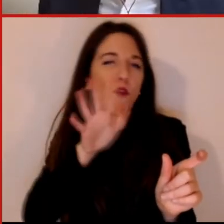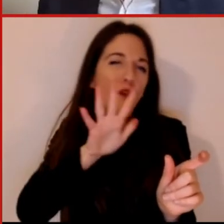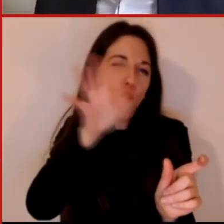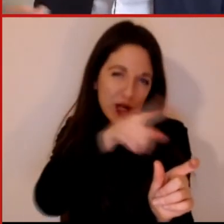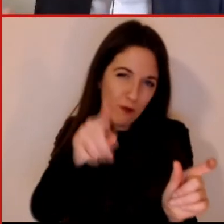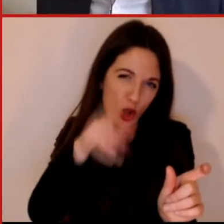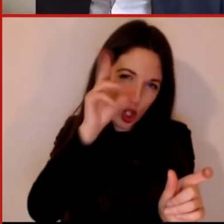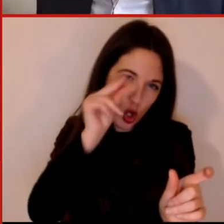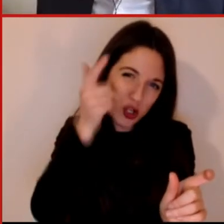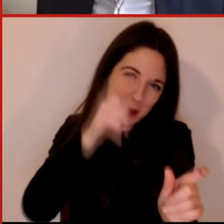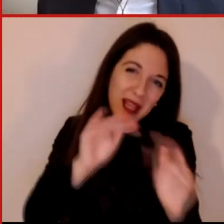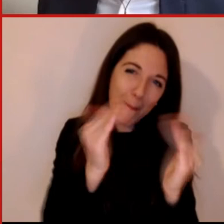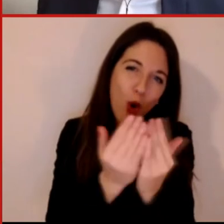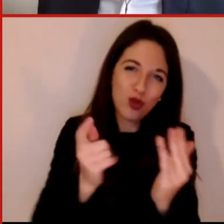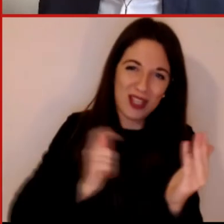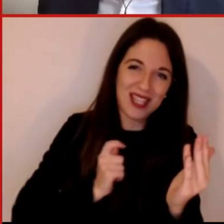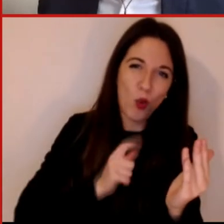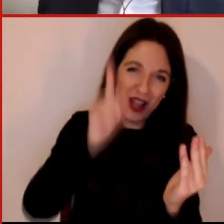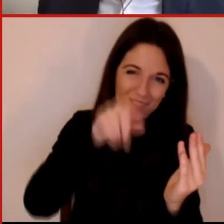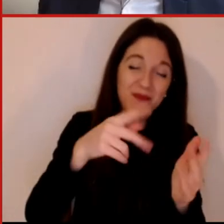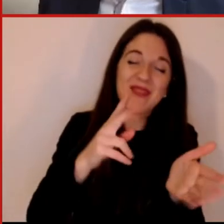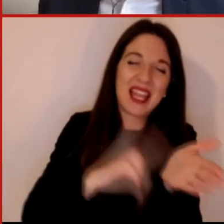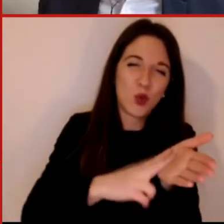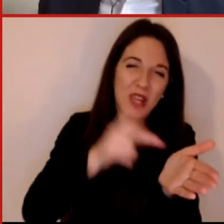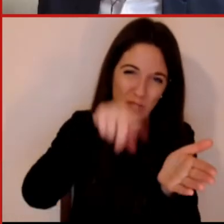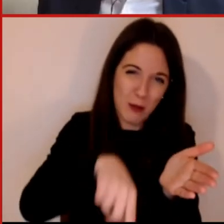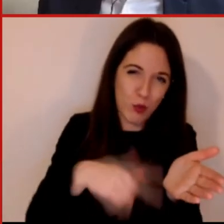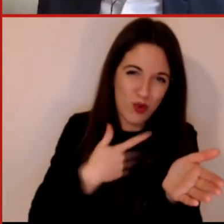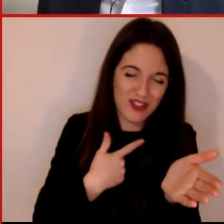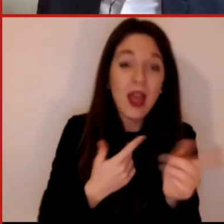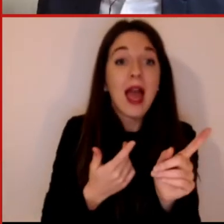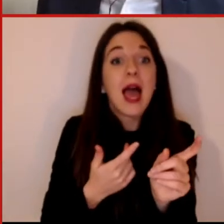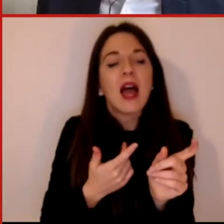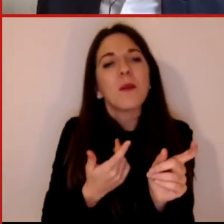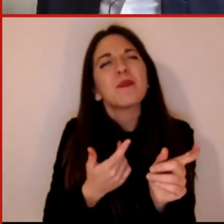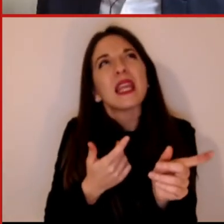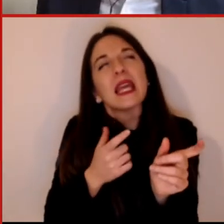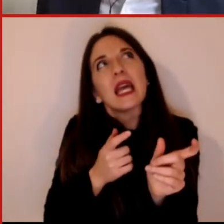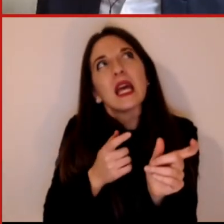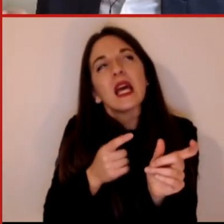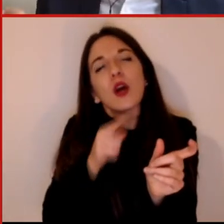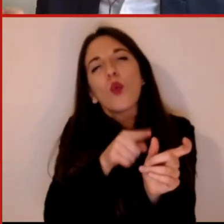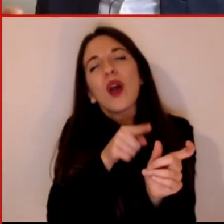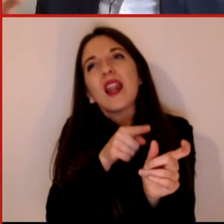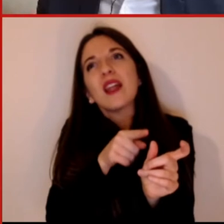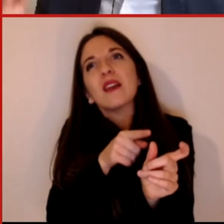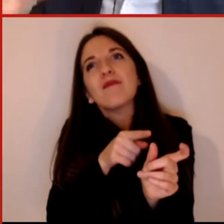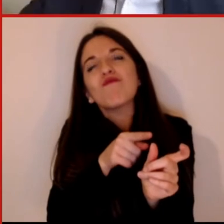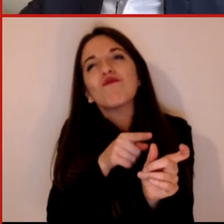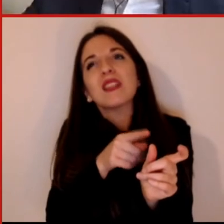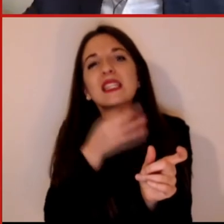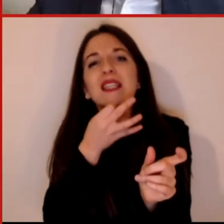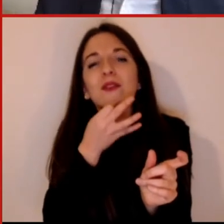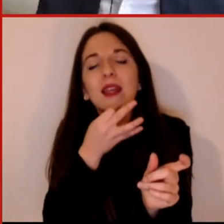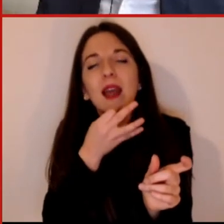assicurativo, ci definisce un fondo, un'idea di comprensione di quali possono